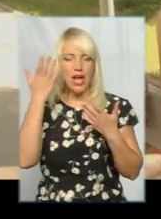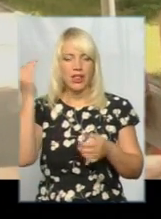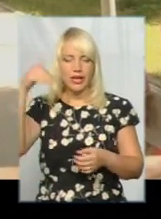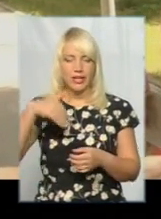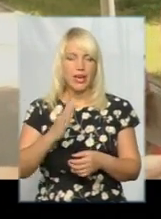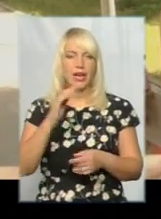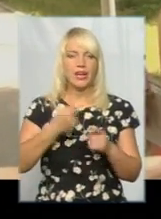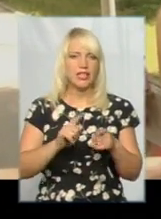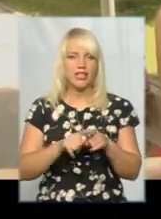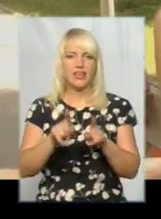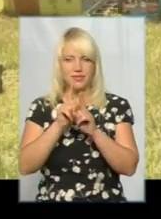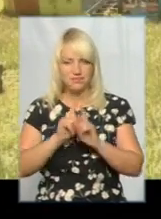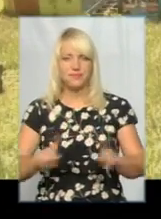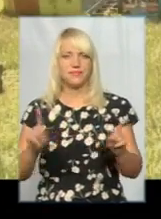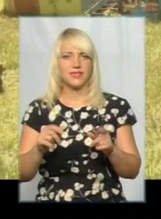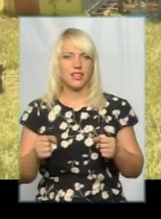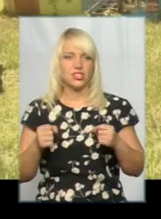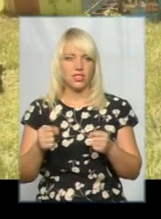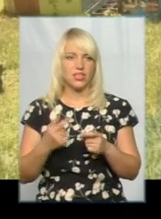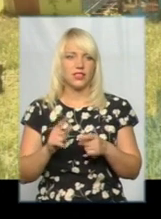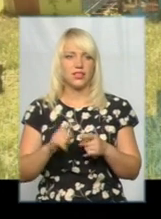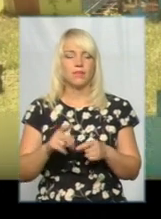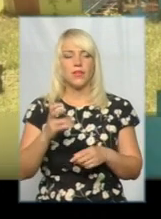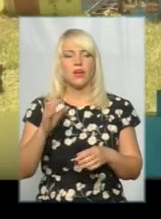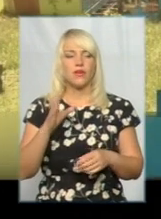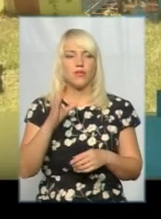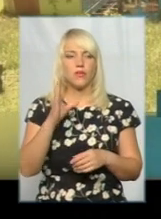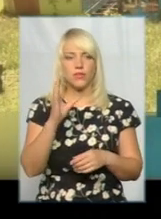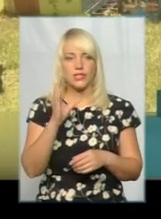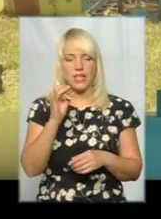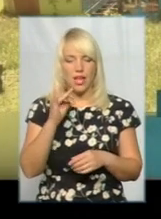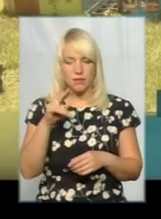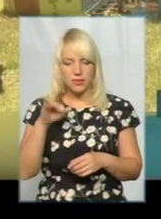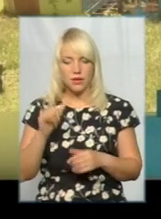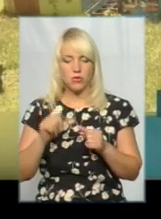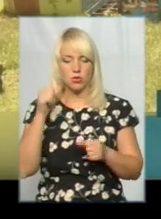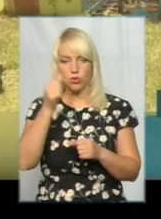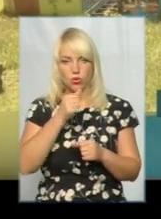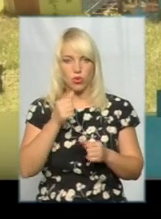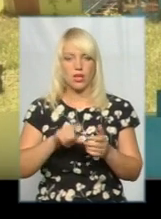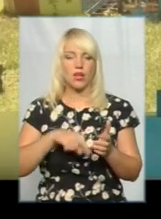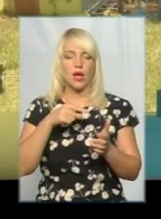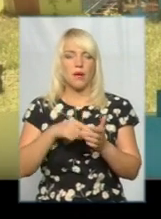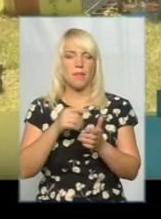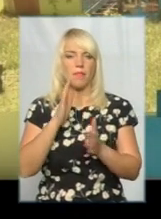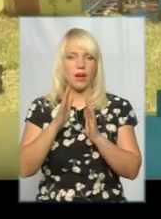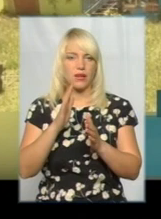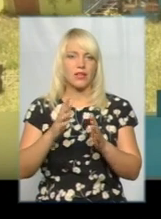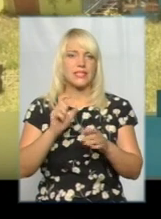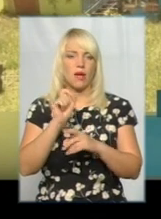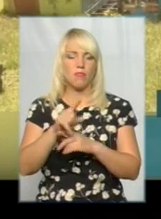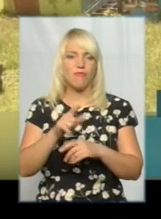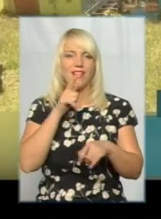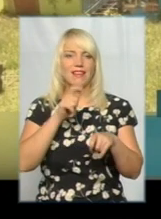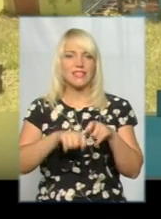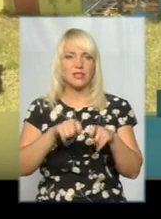екстремальні качельки. У серпні минулого року комунальне підприємство «Парки і сквери Хмельницького» замовило технічну експертизу двох атракціонів